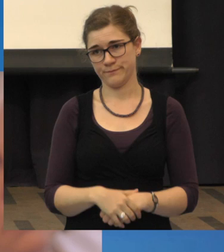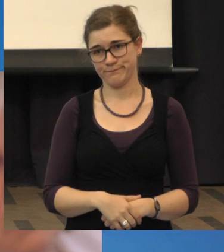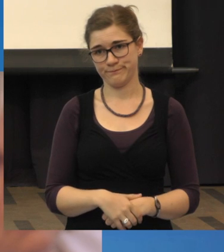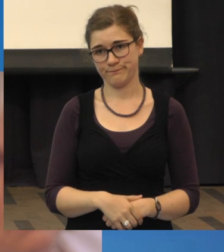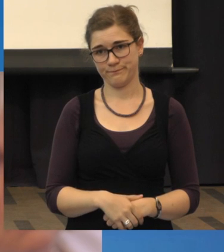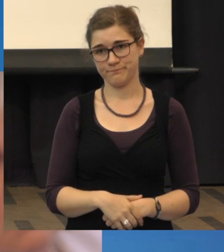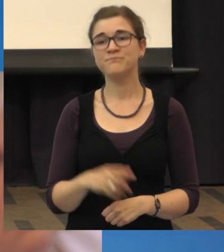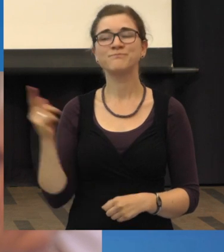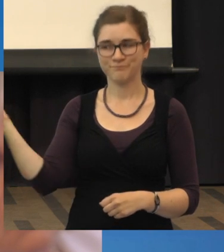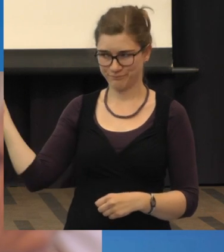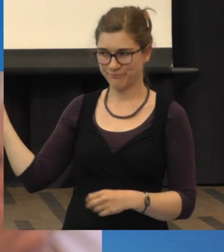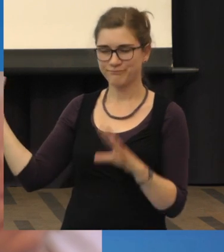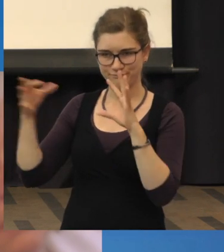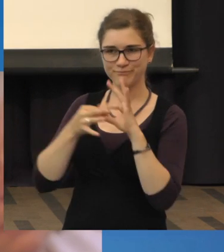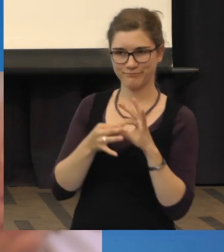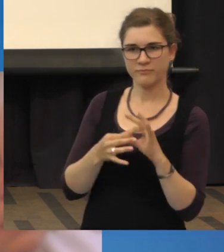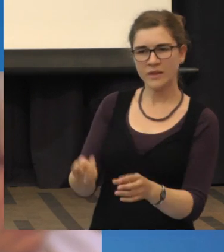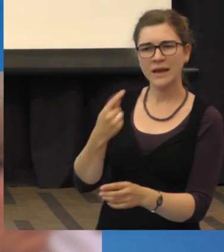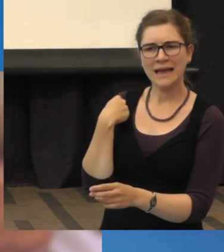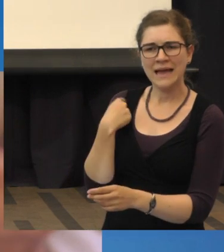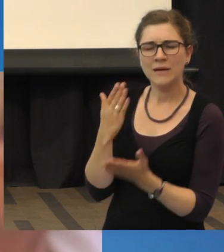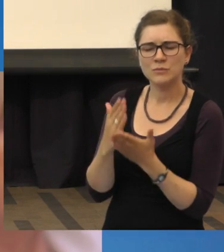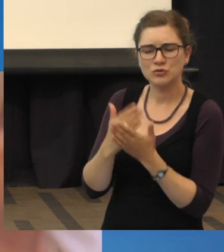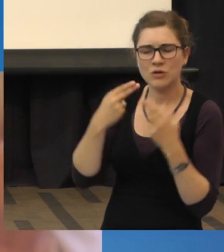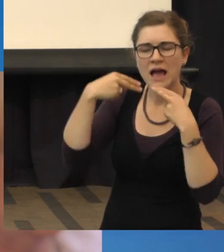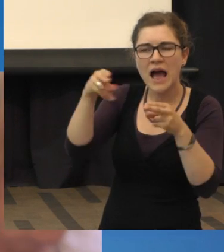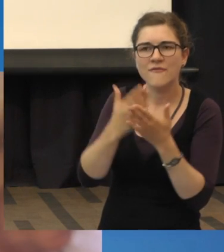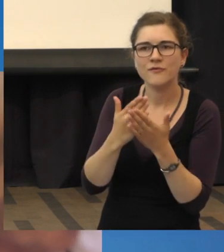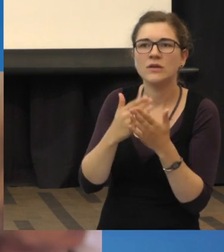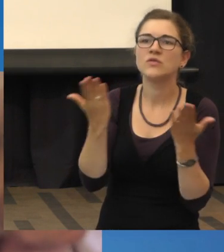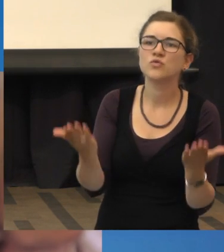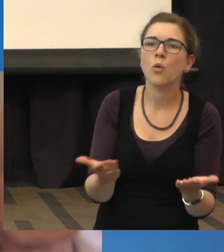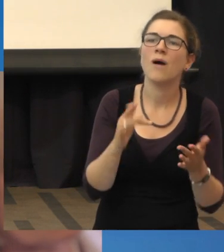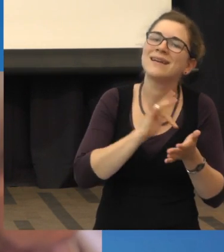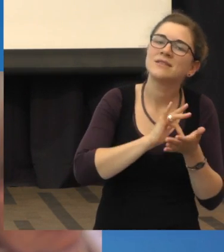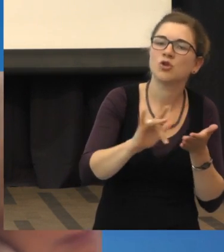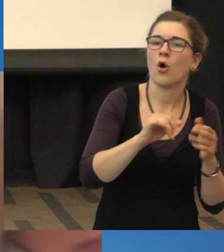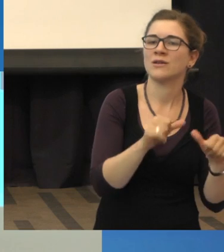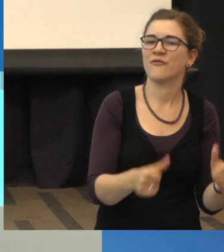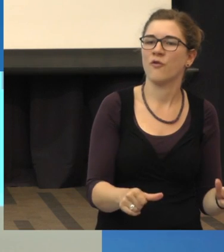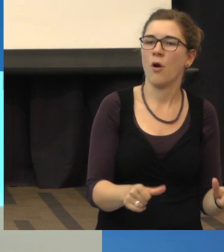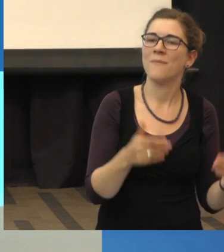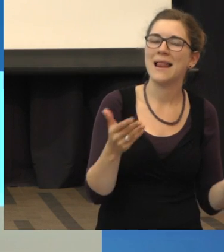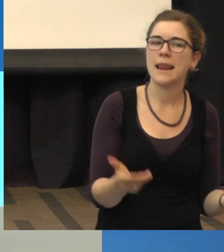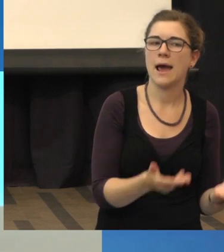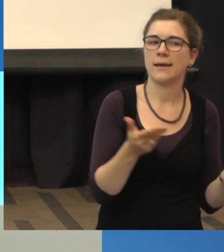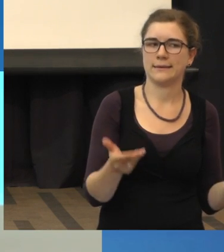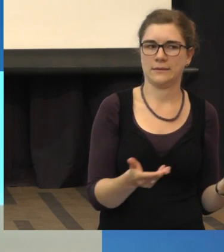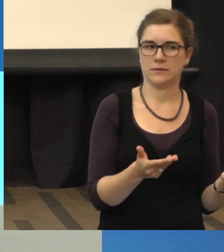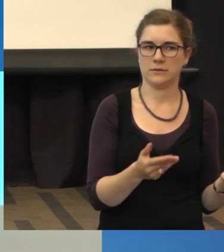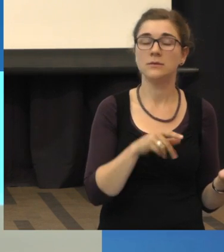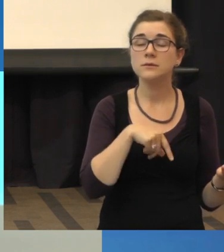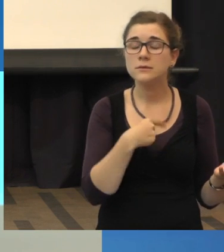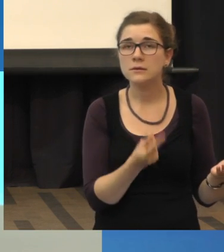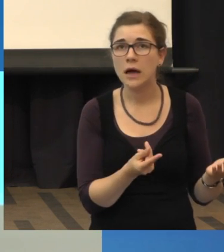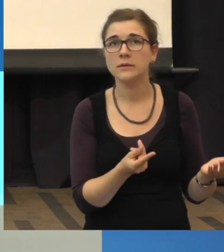Ich hatte das ja auch schon mal beantwortet. Also, wenn Sie eine leichte Form der trockenen Form, eine leichte Form der trockenen Form der Makuladegeneration